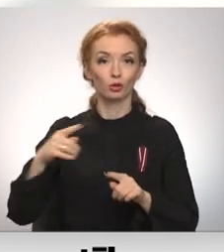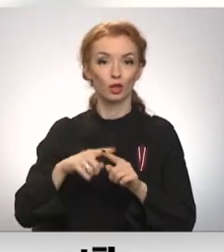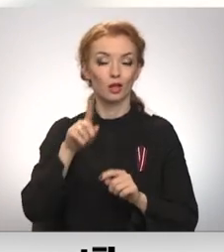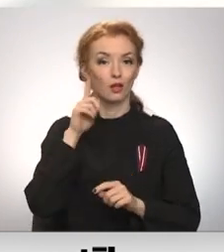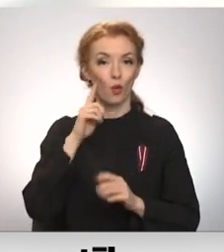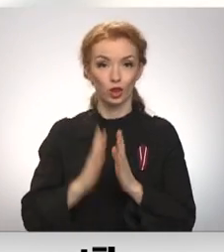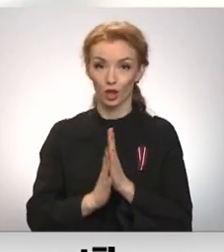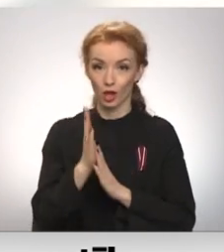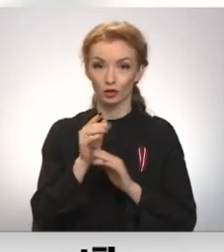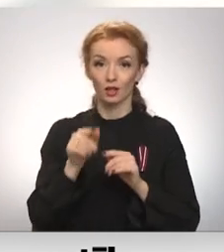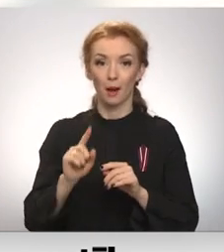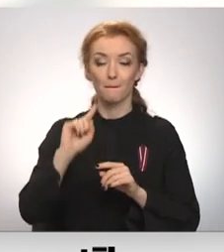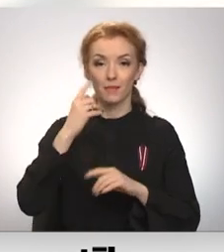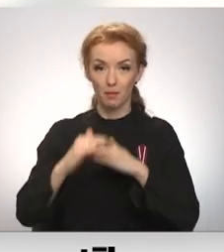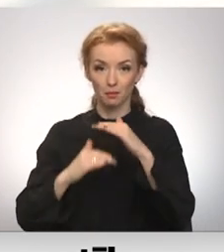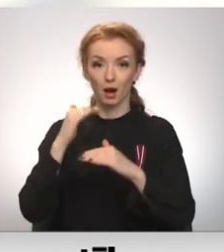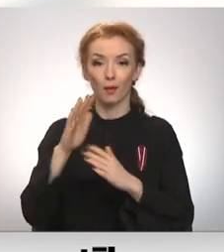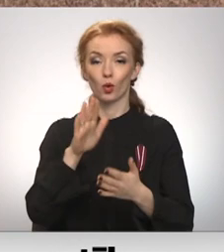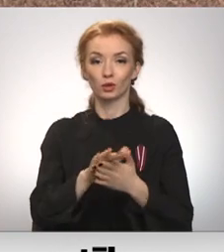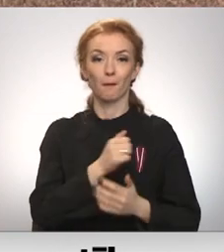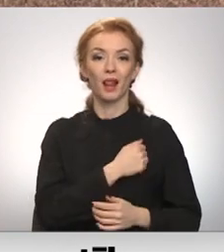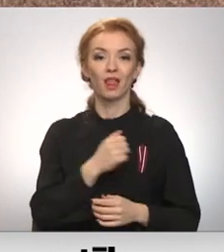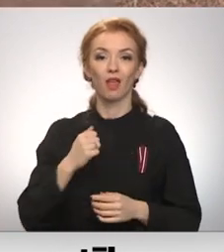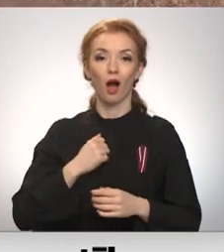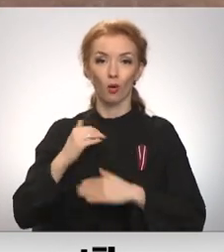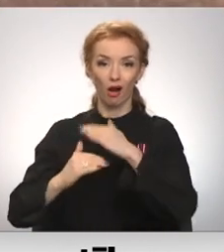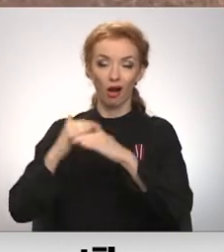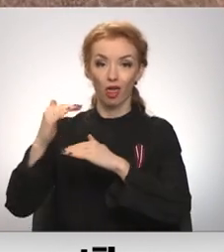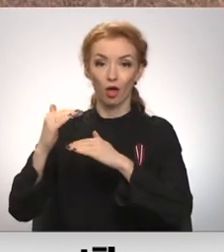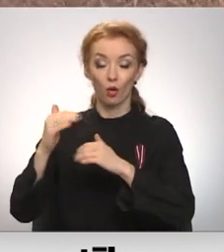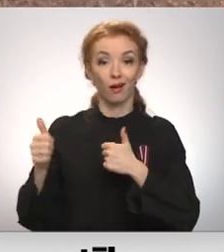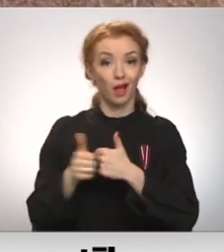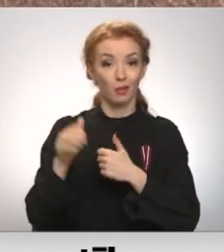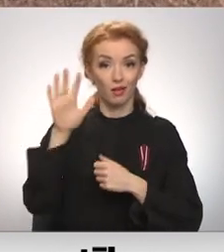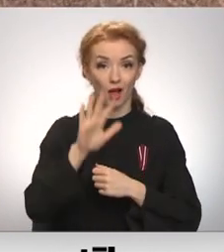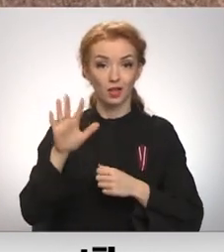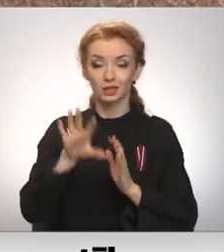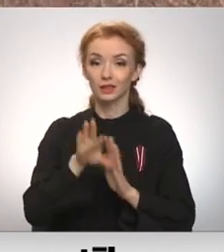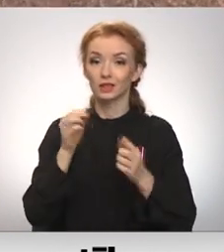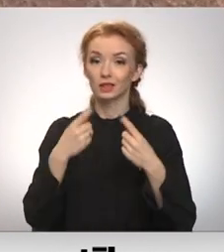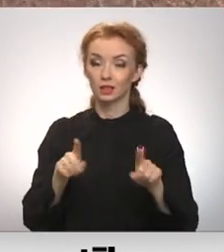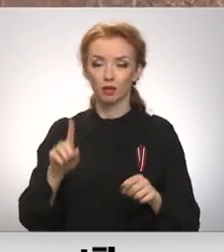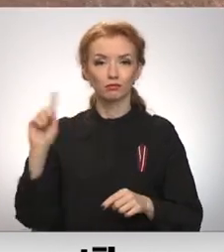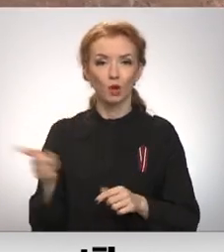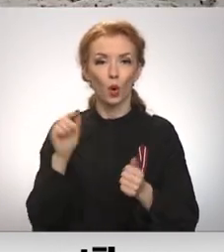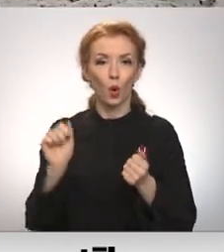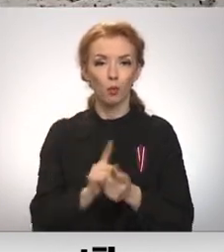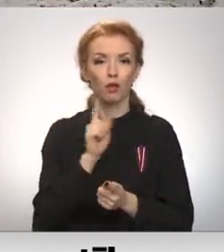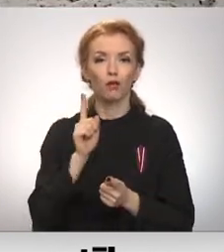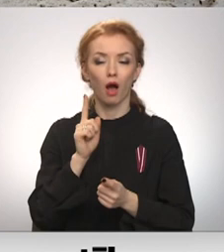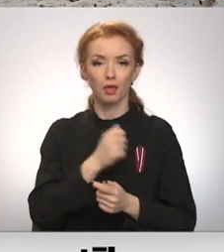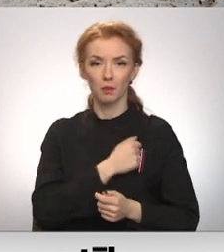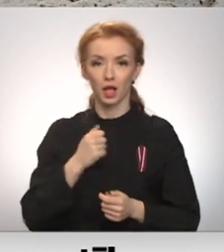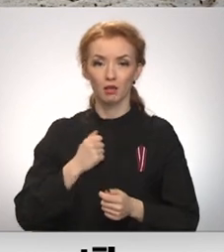noteikti var kļūt par pirmo pakāpienu ceļā uz militāru karjeru. Mūsu kaimiņu valstis izvēlējušās citu ceļu – obligāto militāro dienestu.